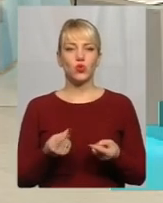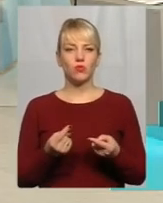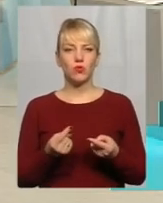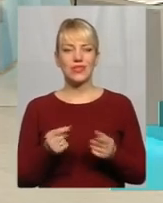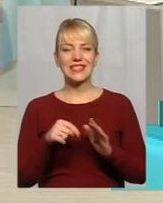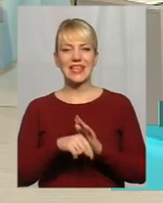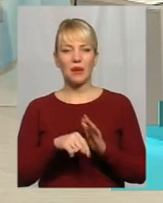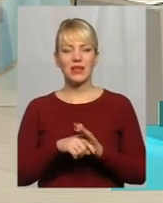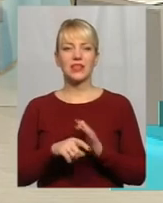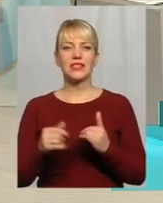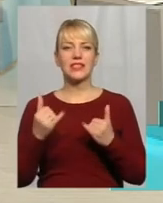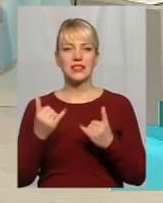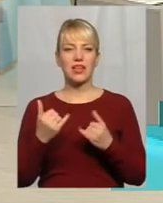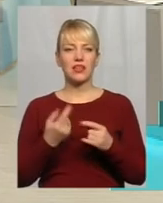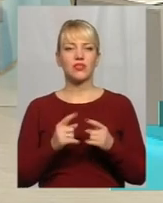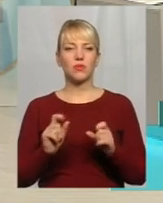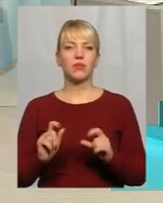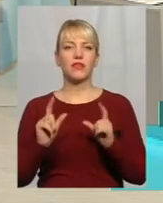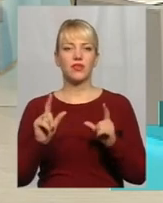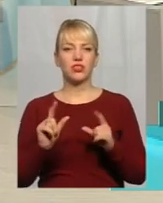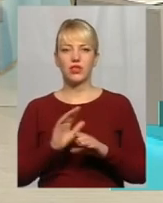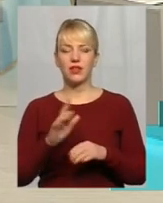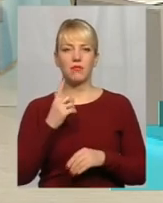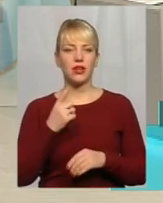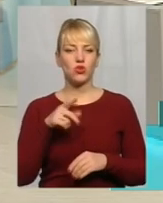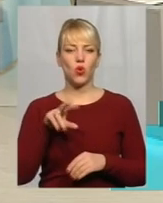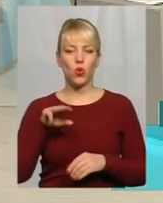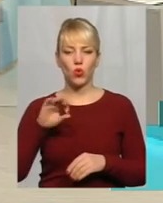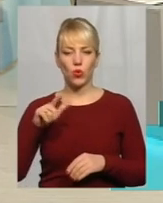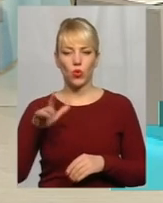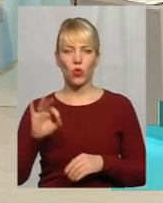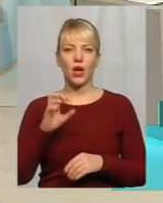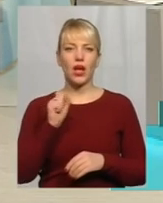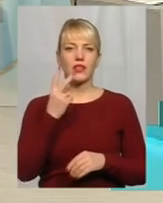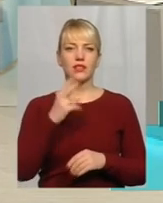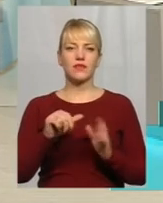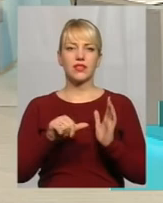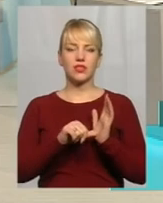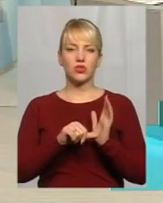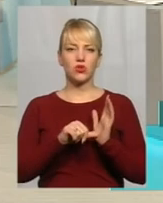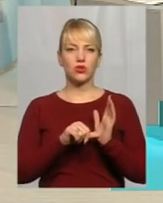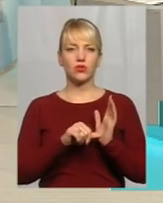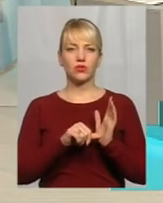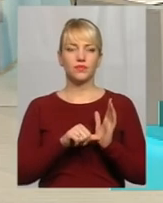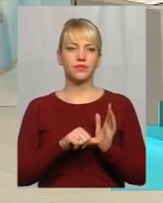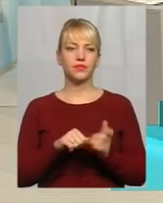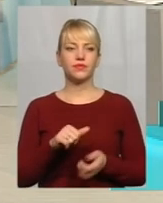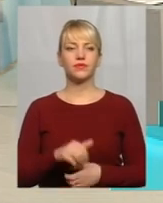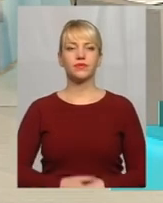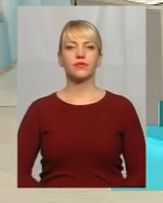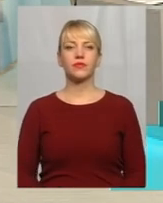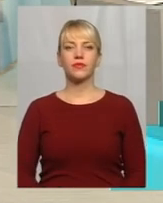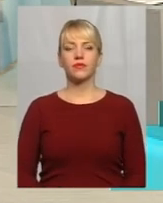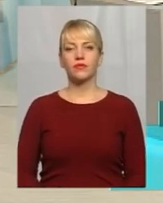зараз було його підвищення? Навіть не з 1 лютого, а з 26 грудня, 25 грудня Ну,